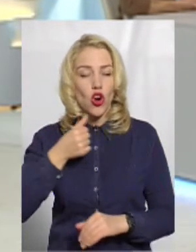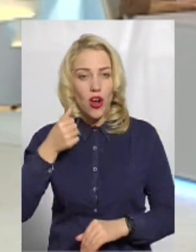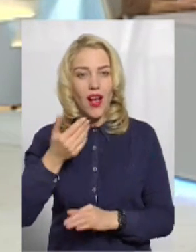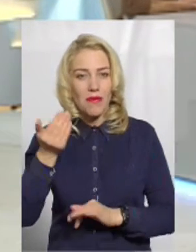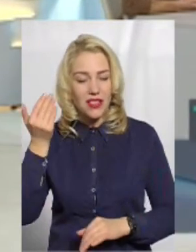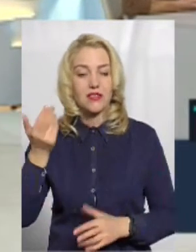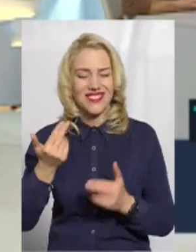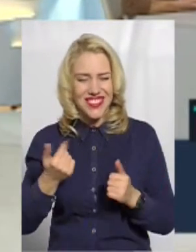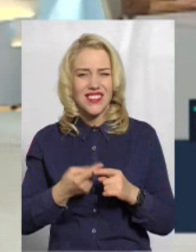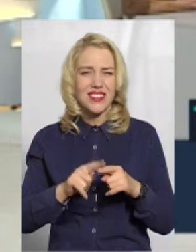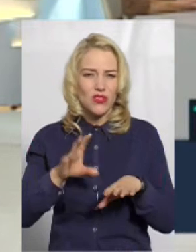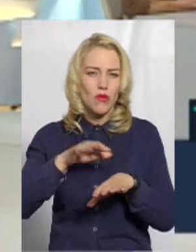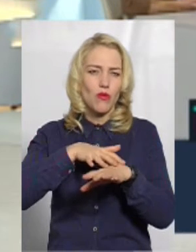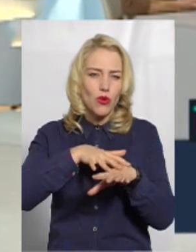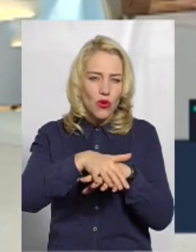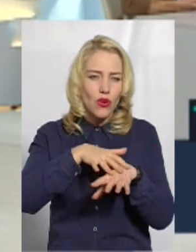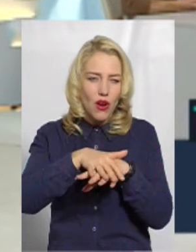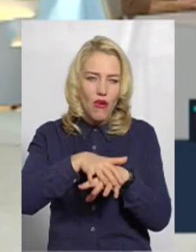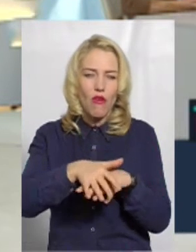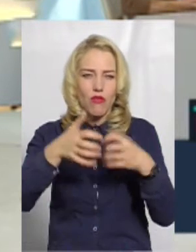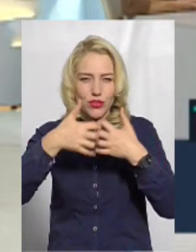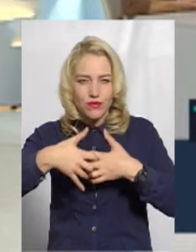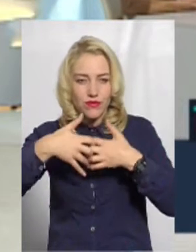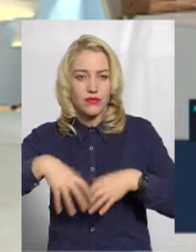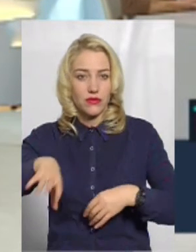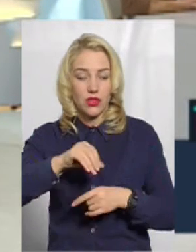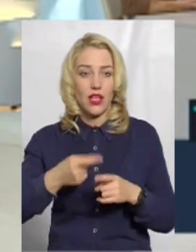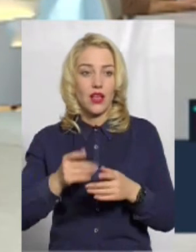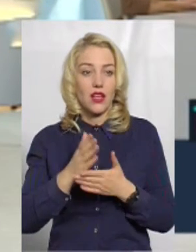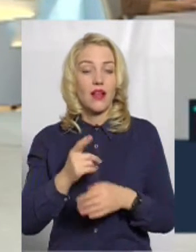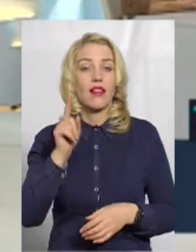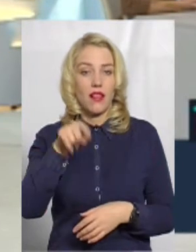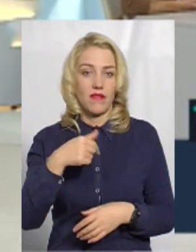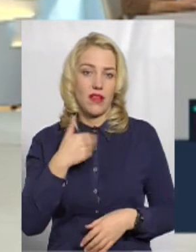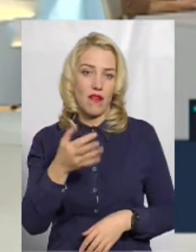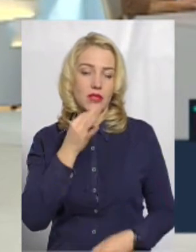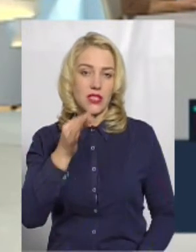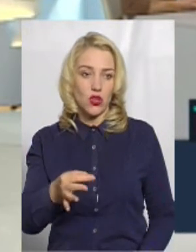прораховувалося, прораховувалося і прораховувалося. Навіть я вам скажу,